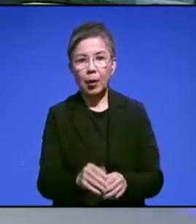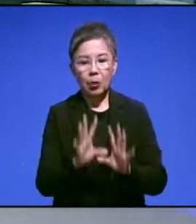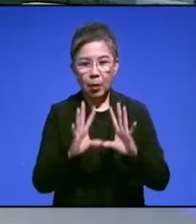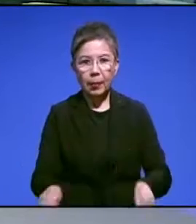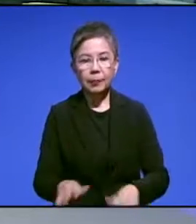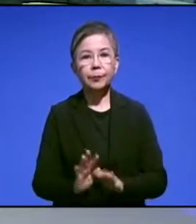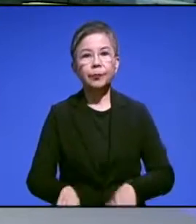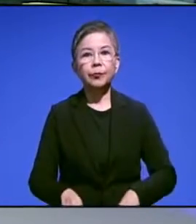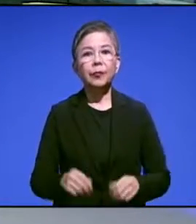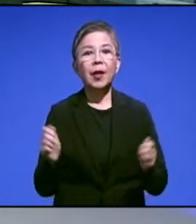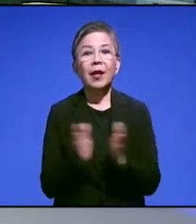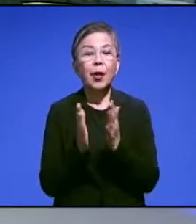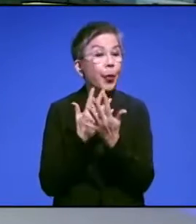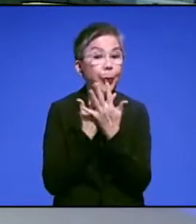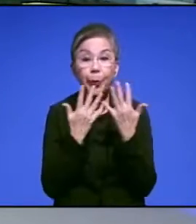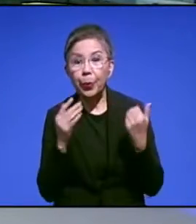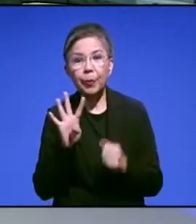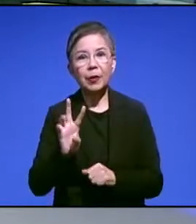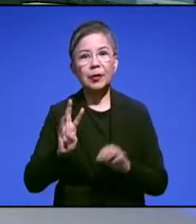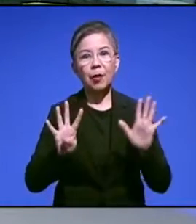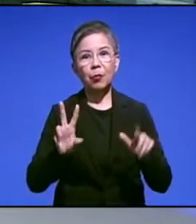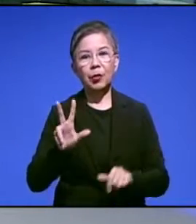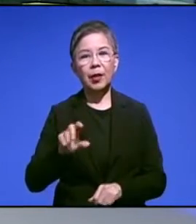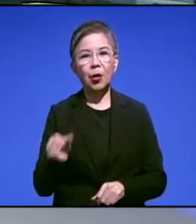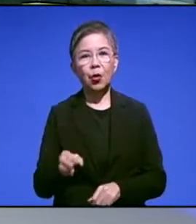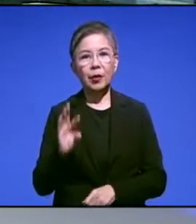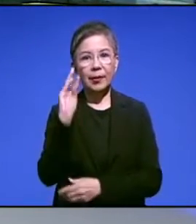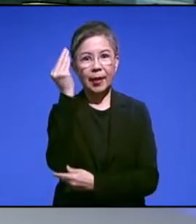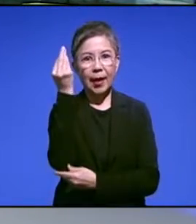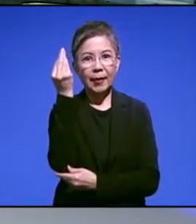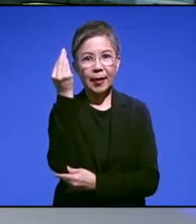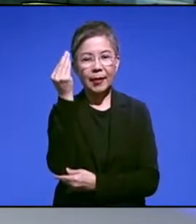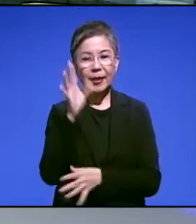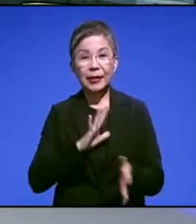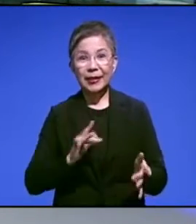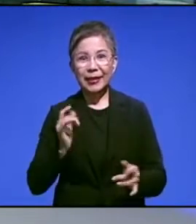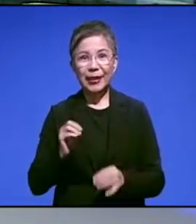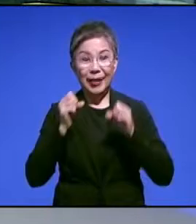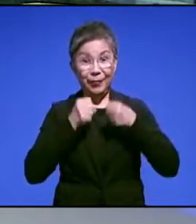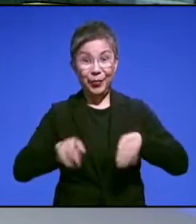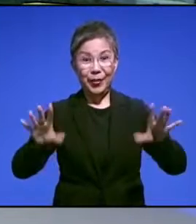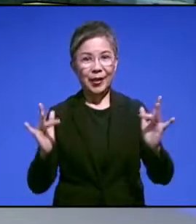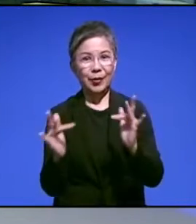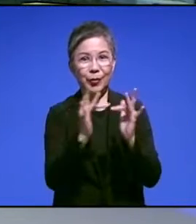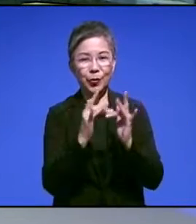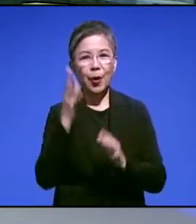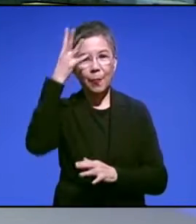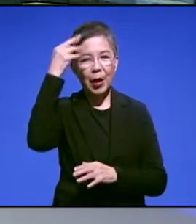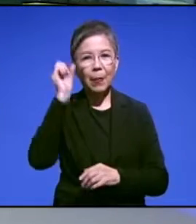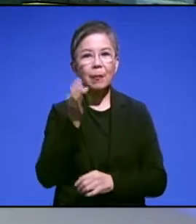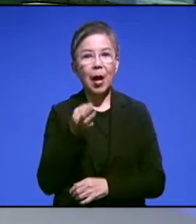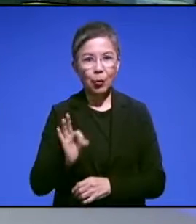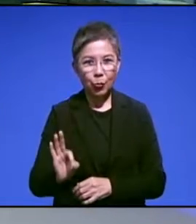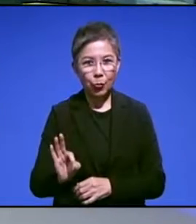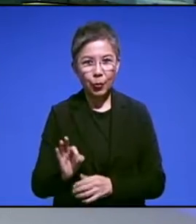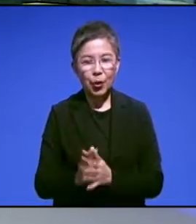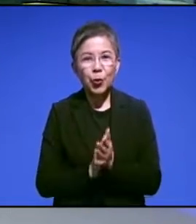Ulang tahun ke-493 kota Jakarta yang digelar secara virtual memberi pengalaman baru bagi masyarakat